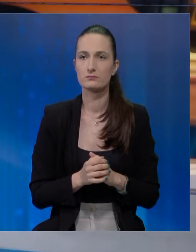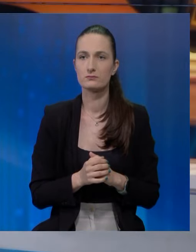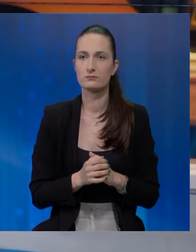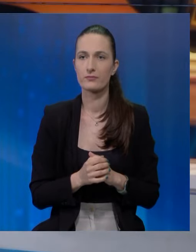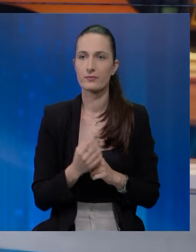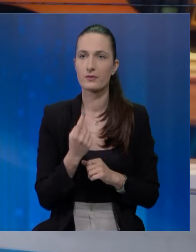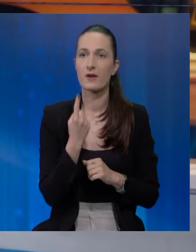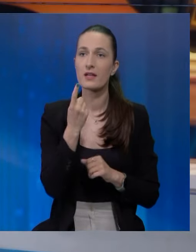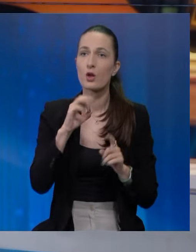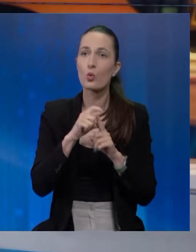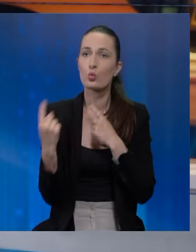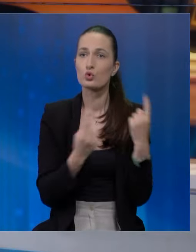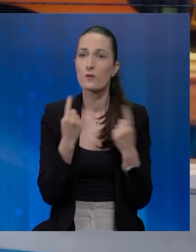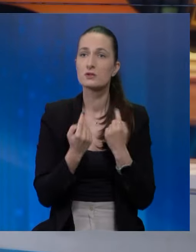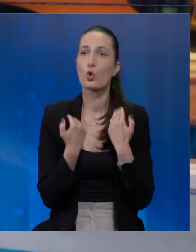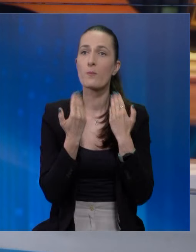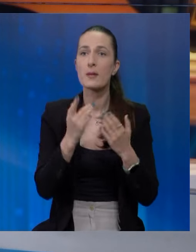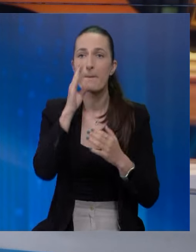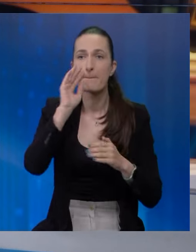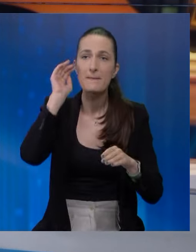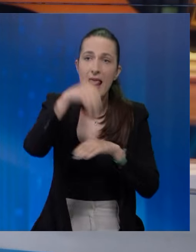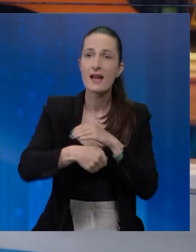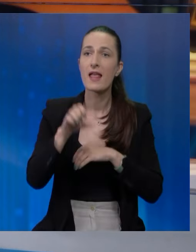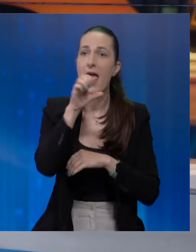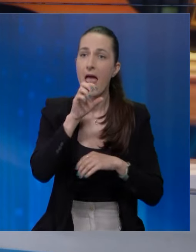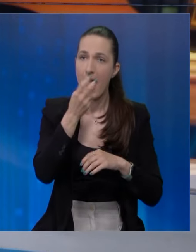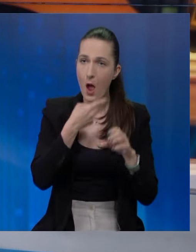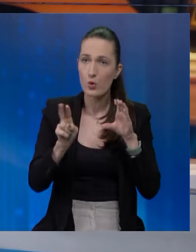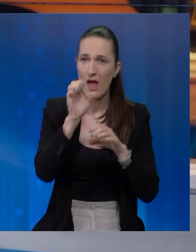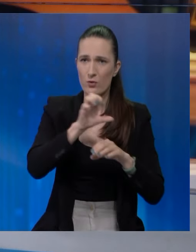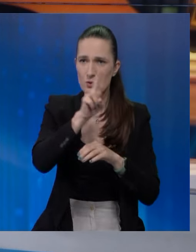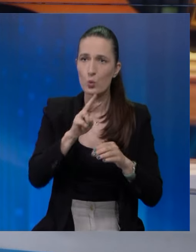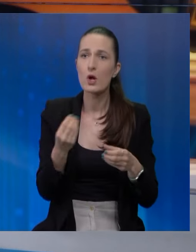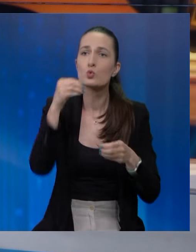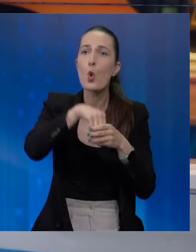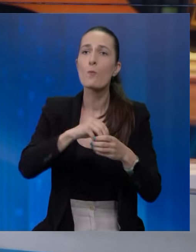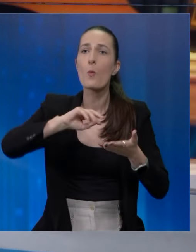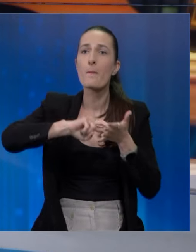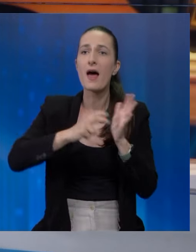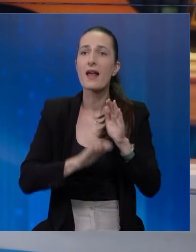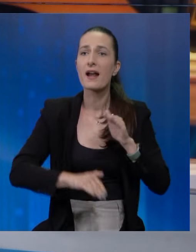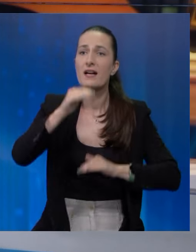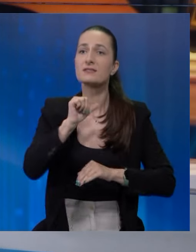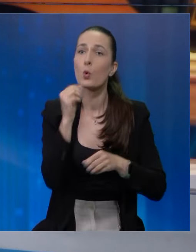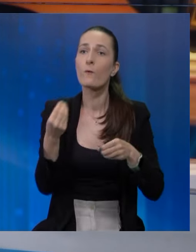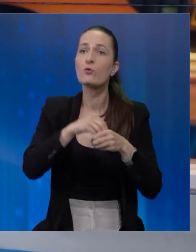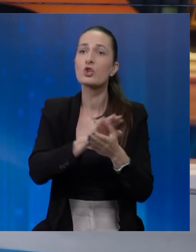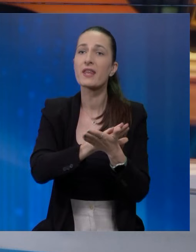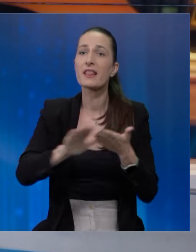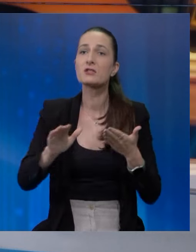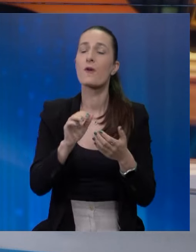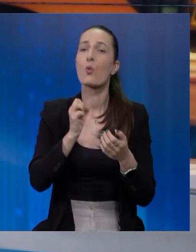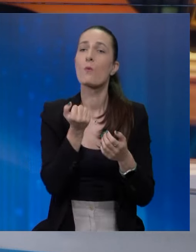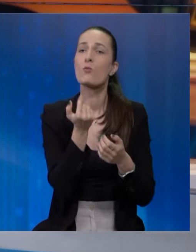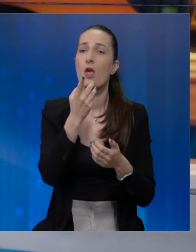A jedan od uslova za dobijanje milijardu eura od Evropske unije u slopu plana rasta je i uvođenje jedinstvenog broja za hitne slučajeve.